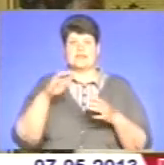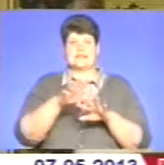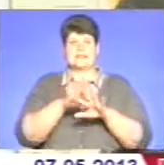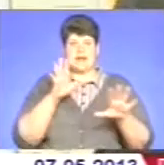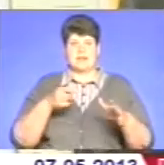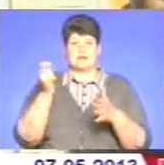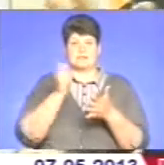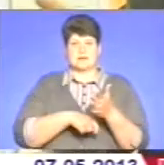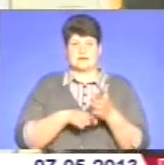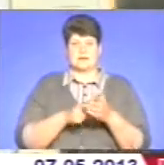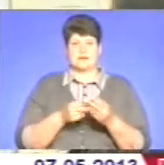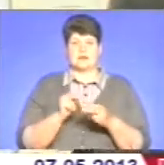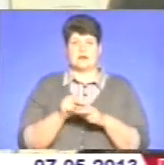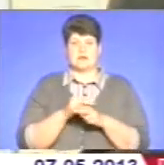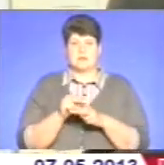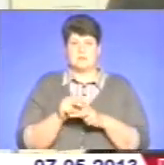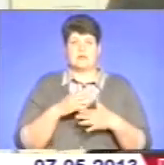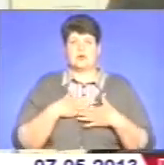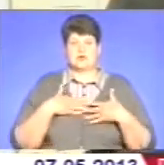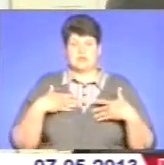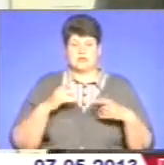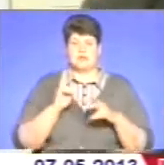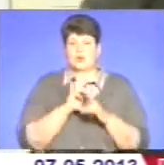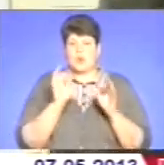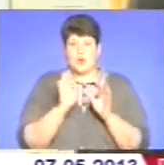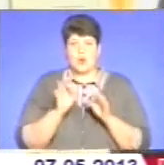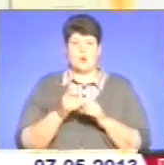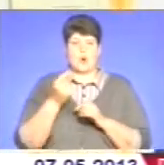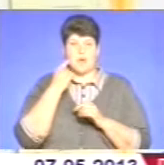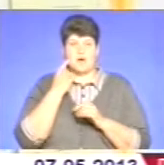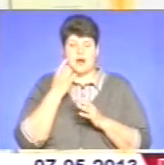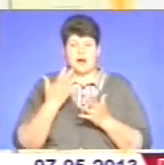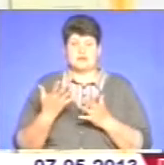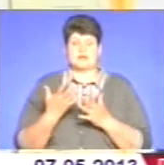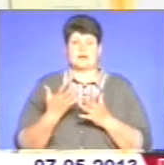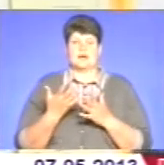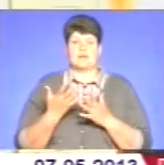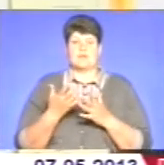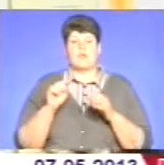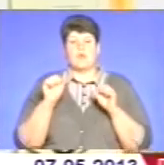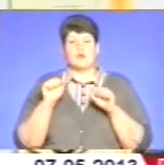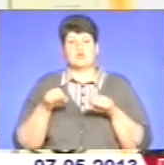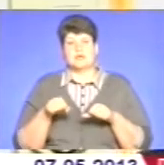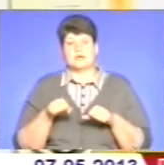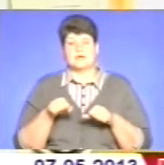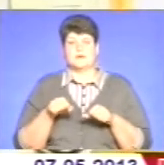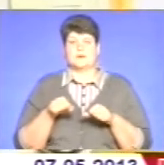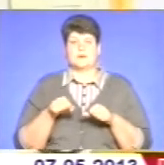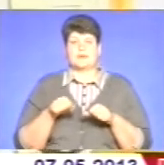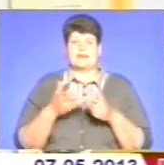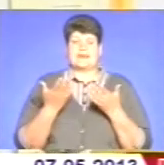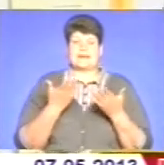ремонт. Ми не хотіли нікого з майстрів Львівщини образити, можливо, якісь роботи не вмістилися. Можливо, якісь